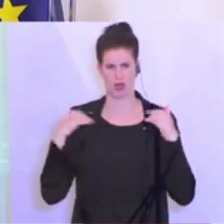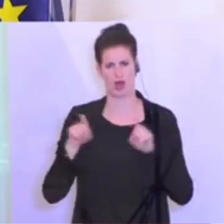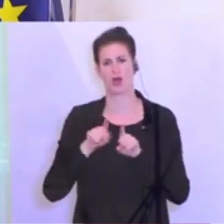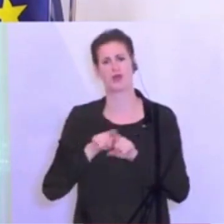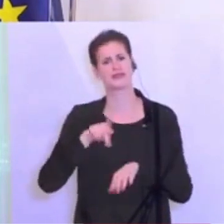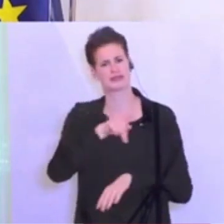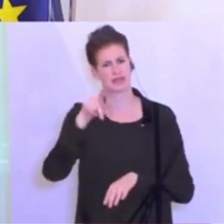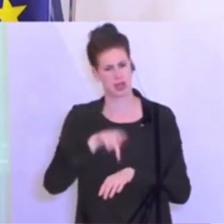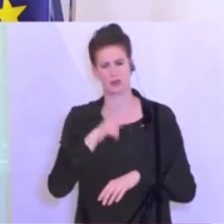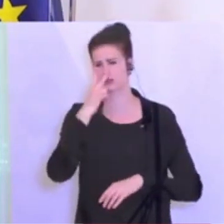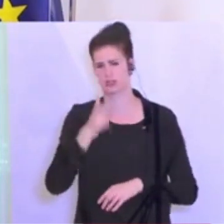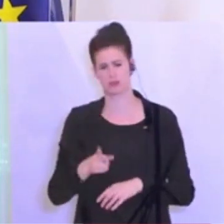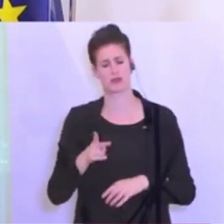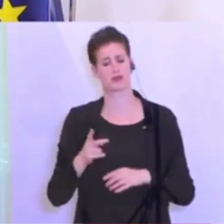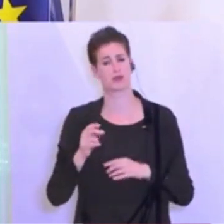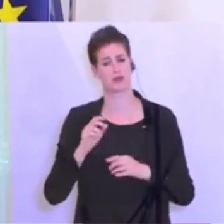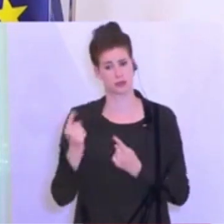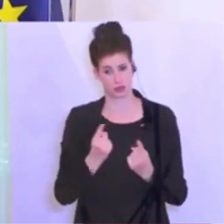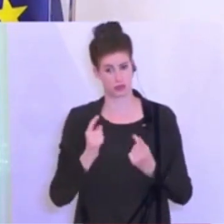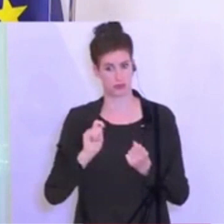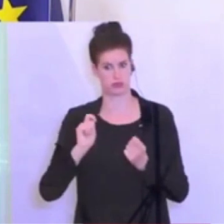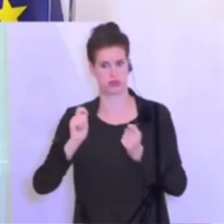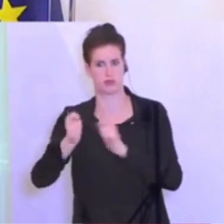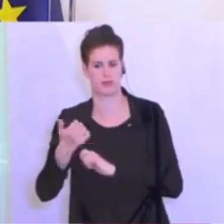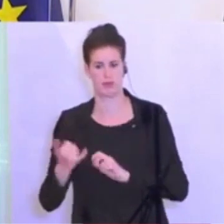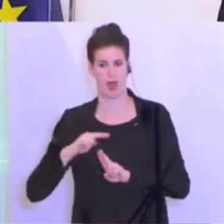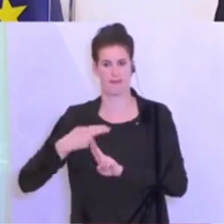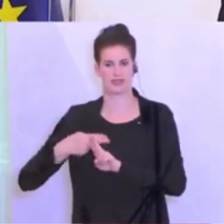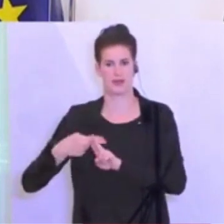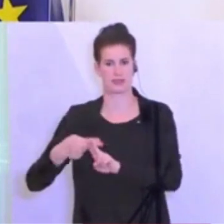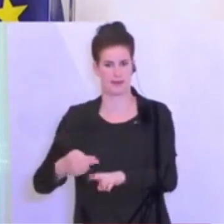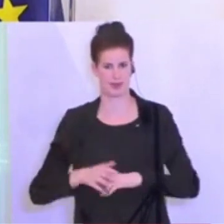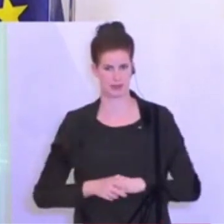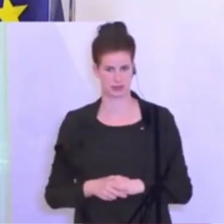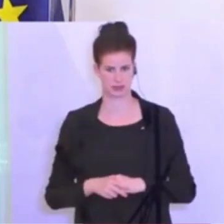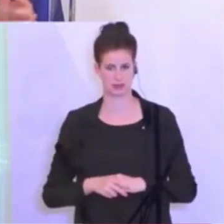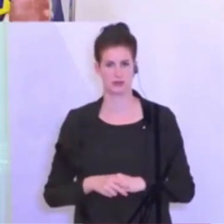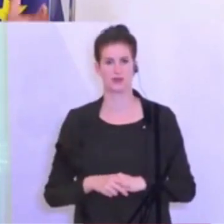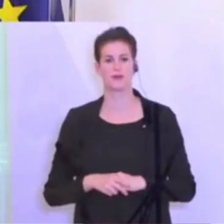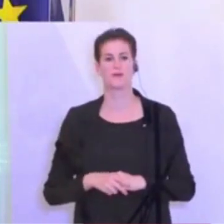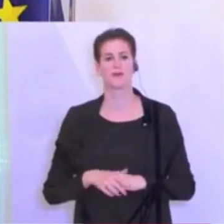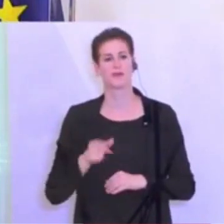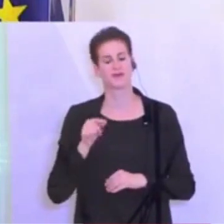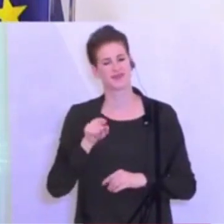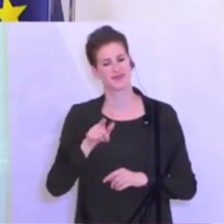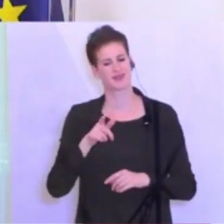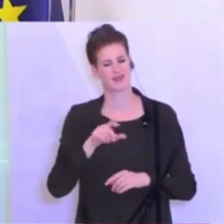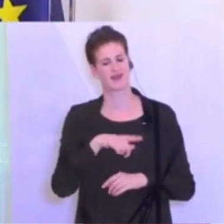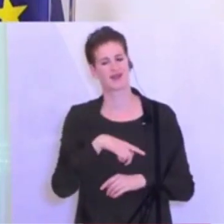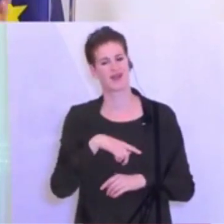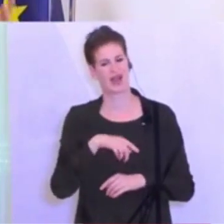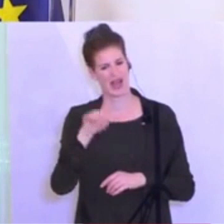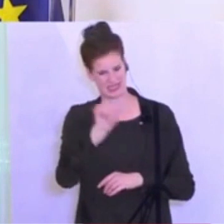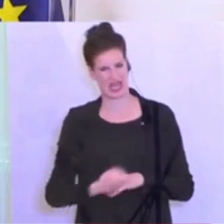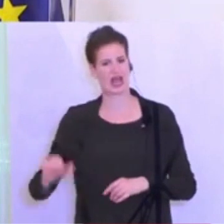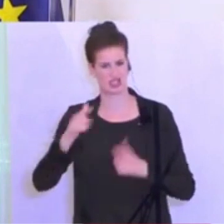ständiges Reagieren auf die Situation. Die asiatischen Länder sind einfach meistens, was diese Krise betrifft, nur ein paar Wochen oder Monate vor